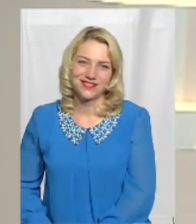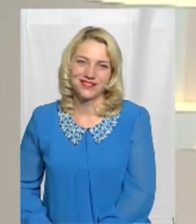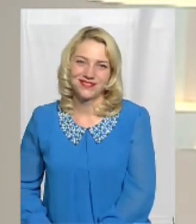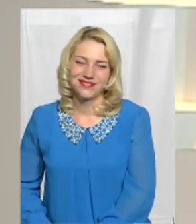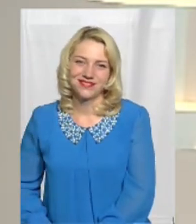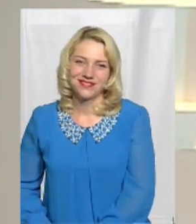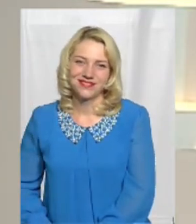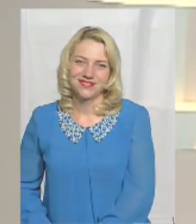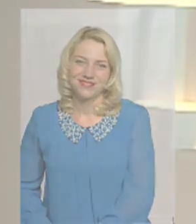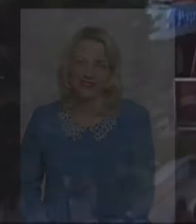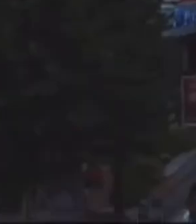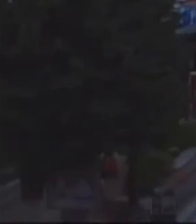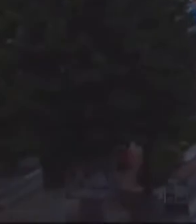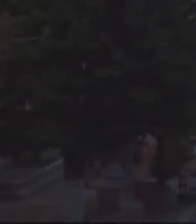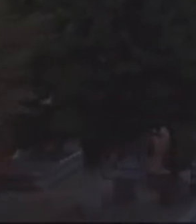Нехай щастить!